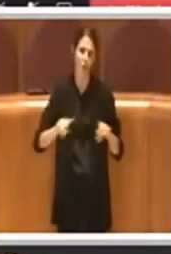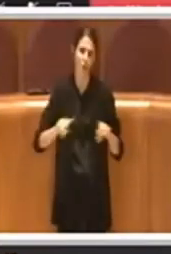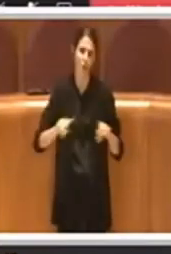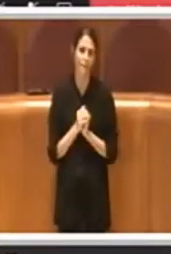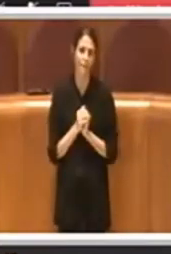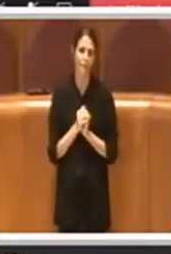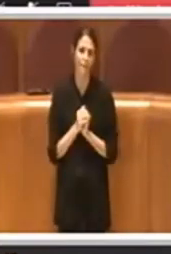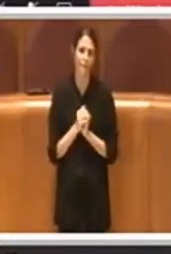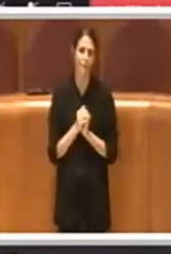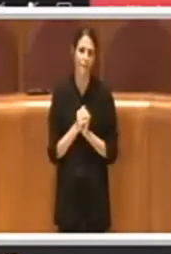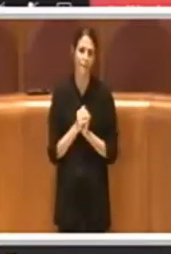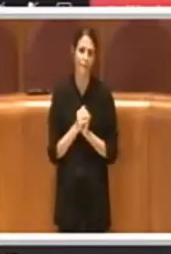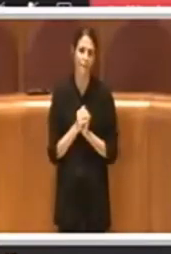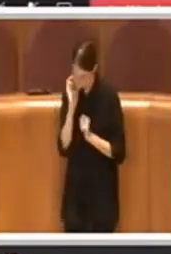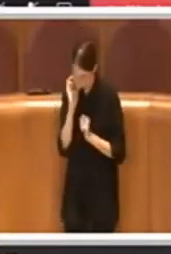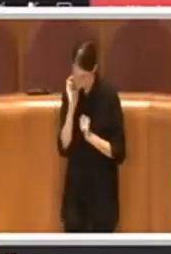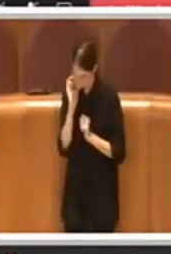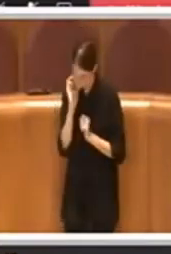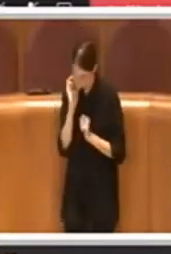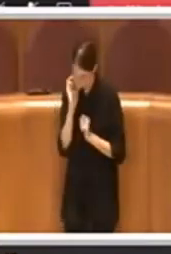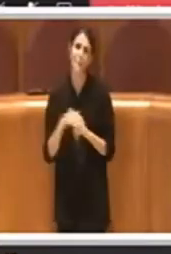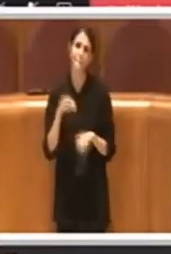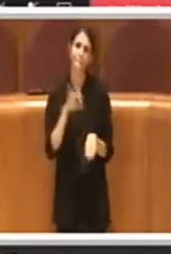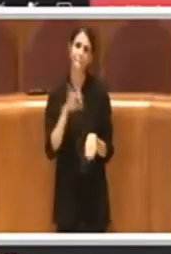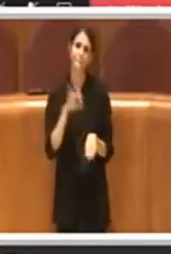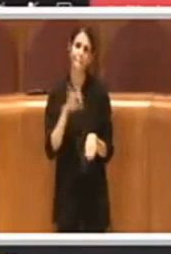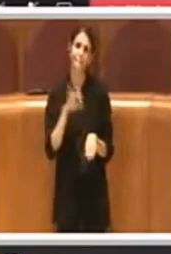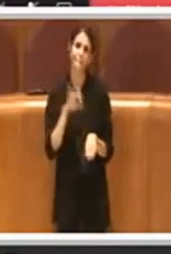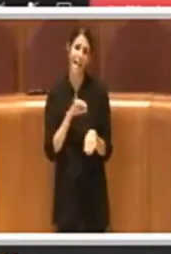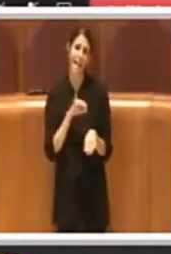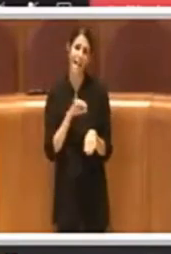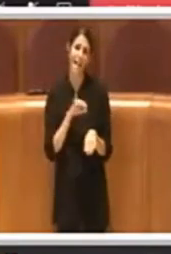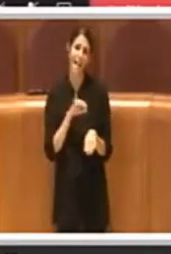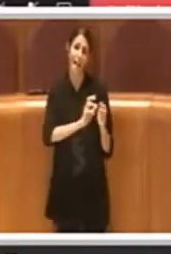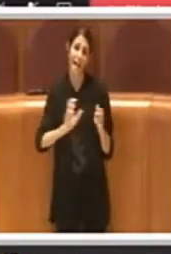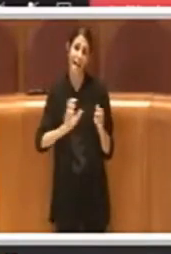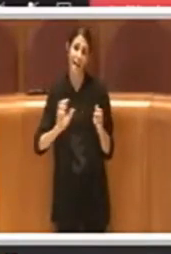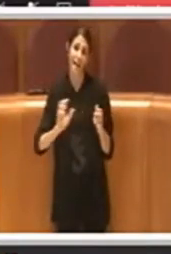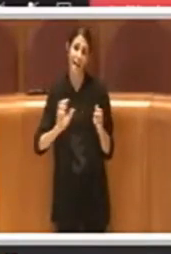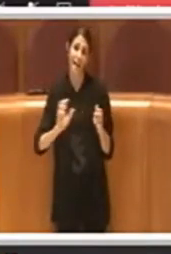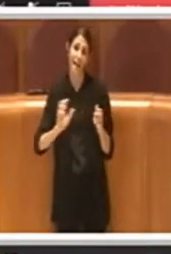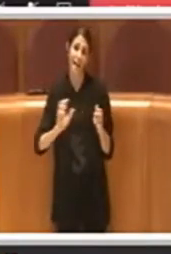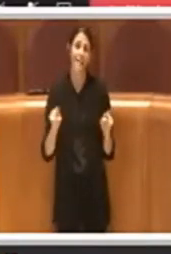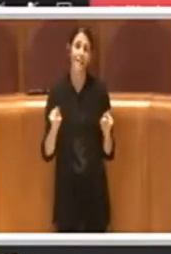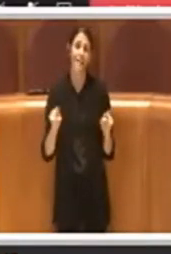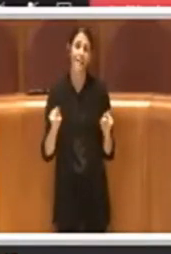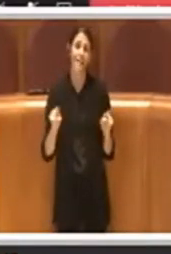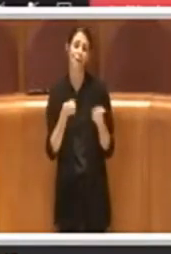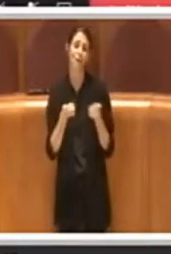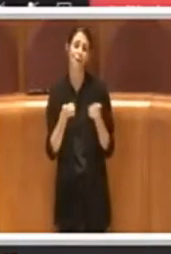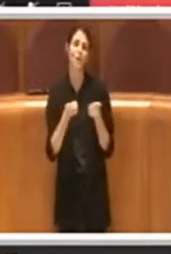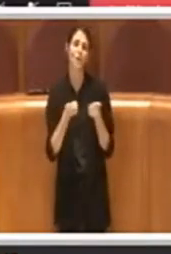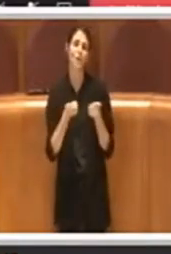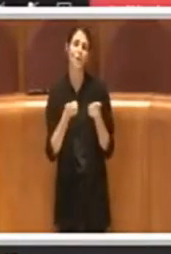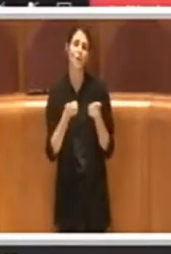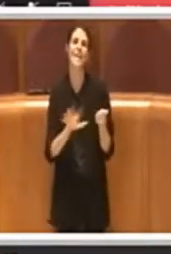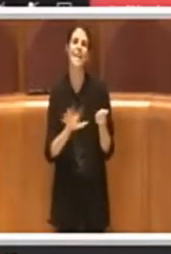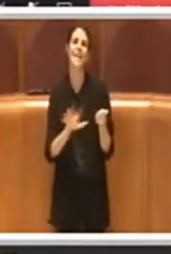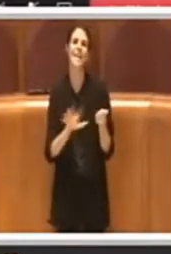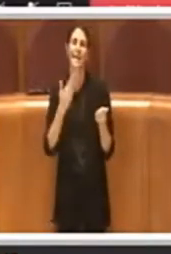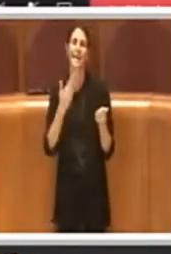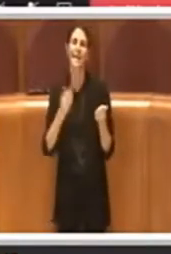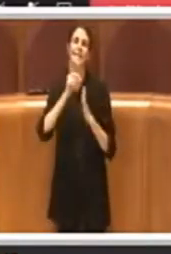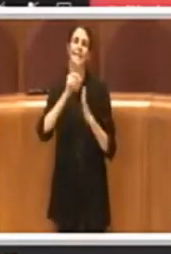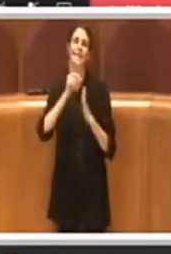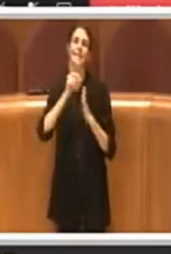patologie vengono regolate a livello regionale, da una delibera regionale,